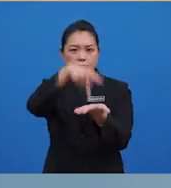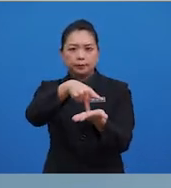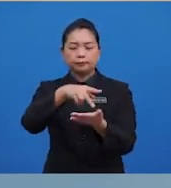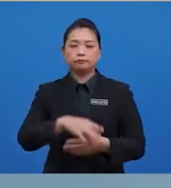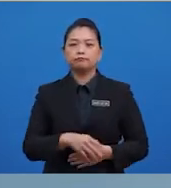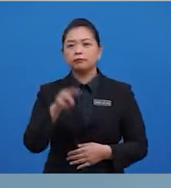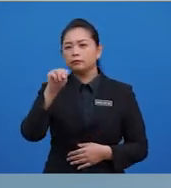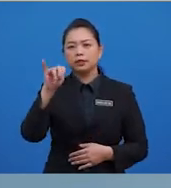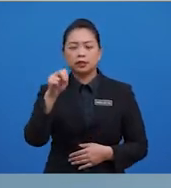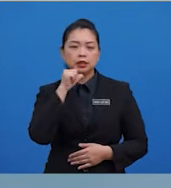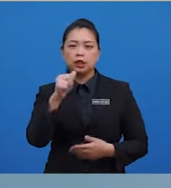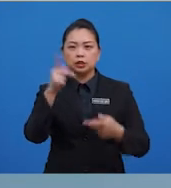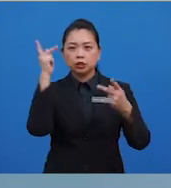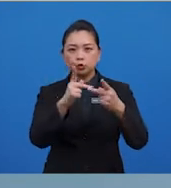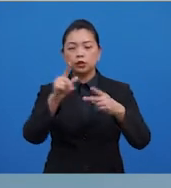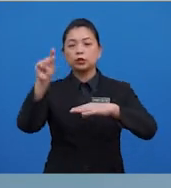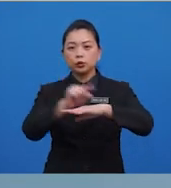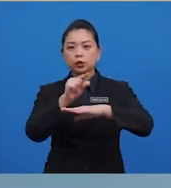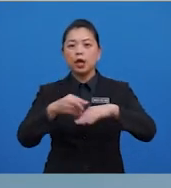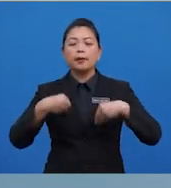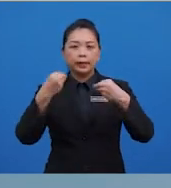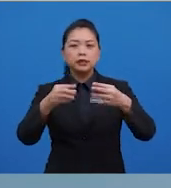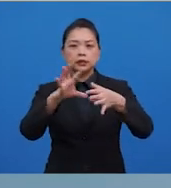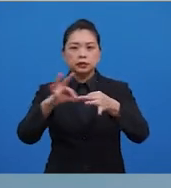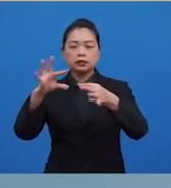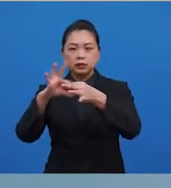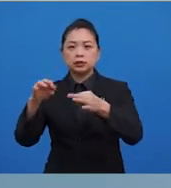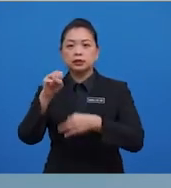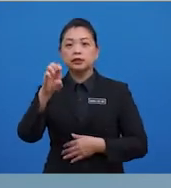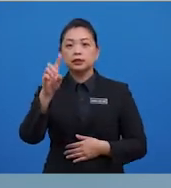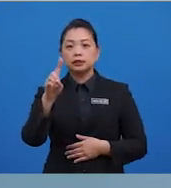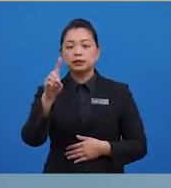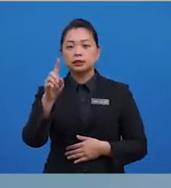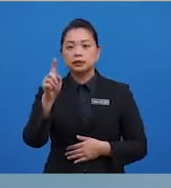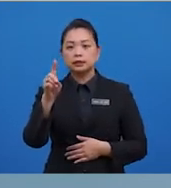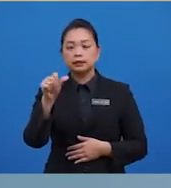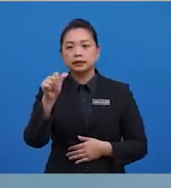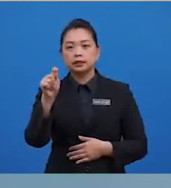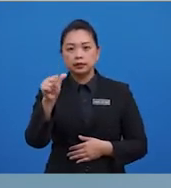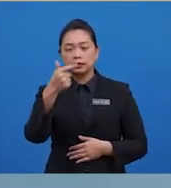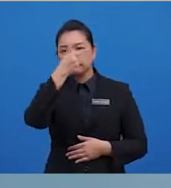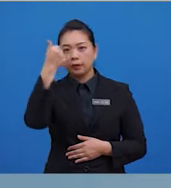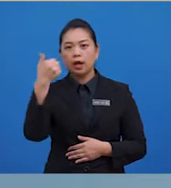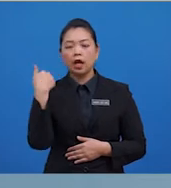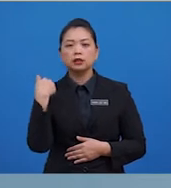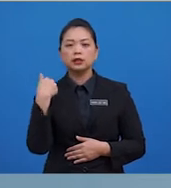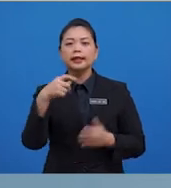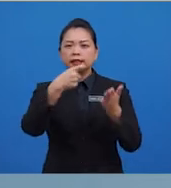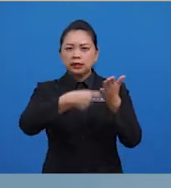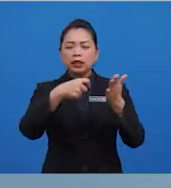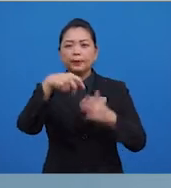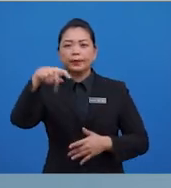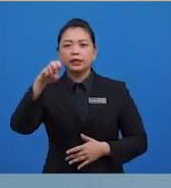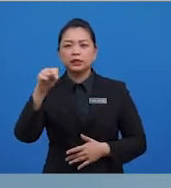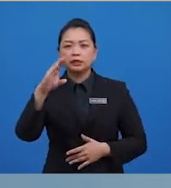Min tidak sesuai digunakan bagi memperihal set data tersebut kerana wujud nilai pencelan